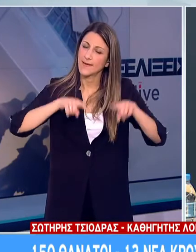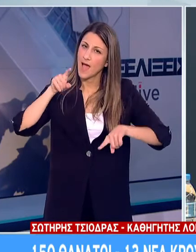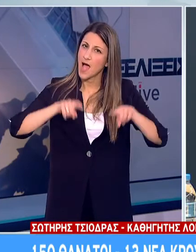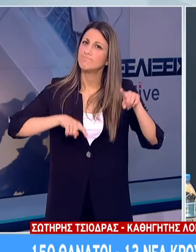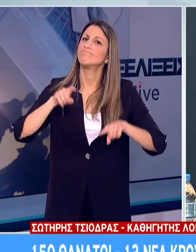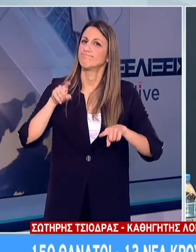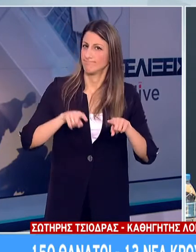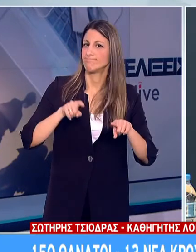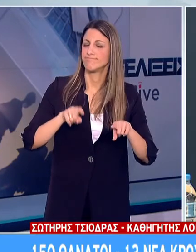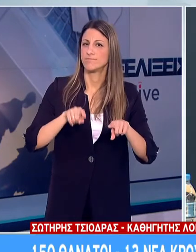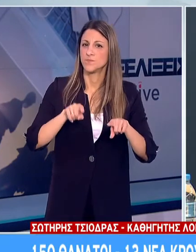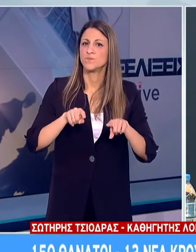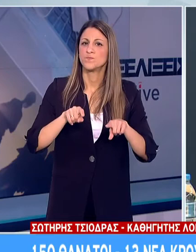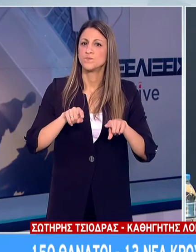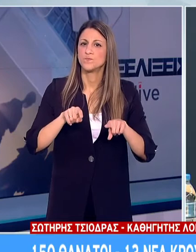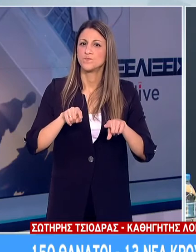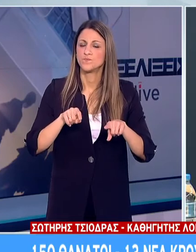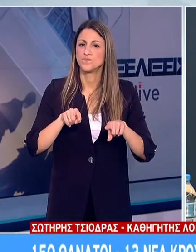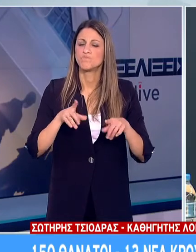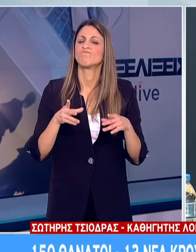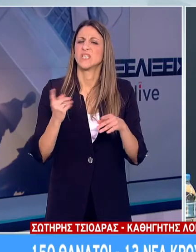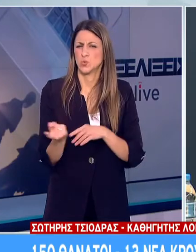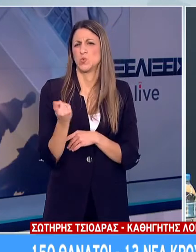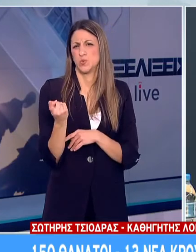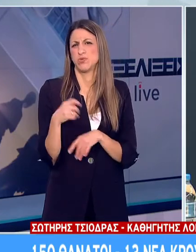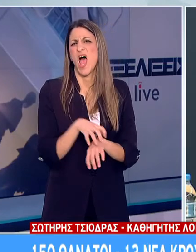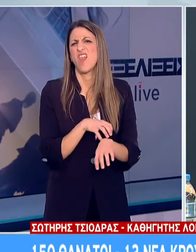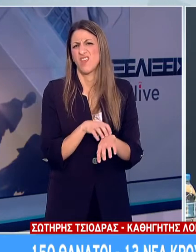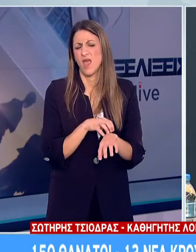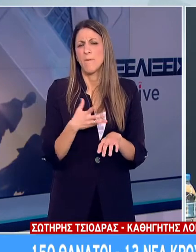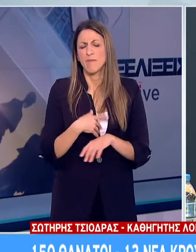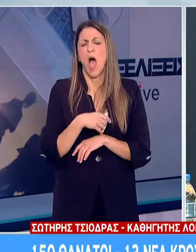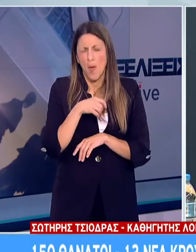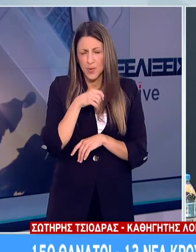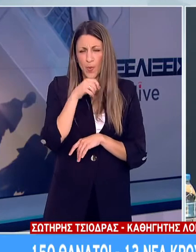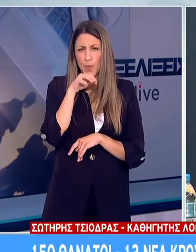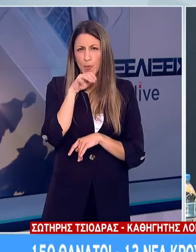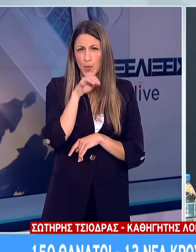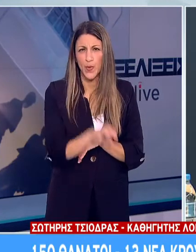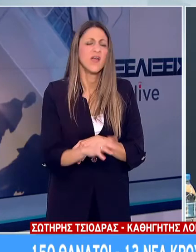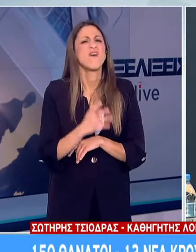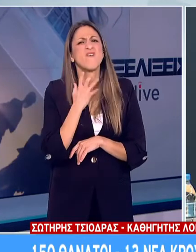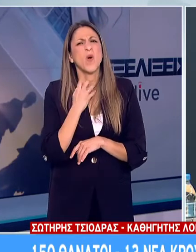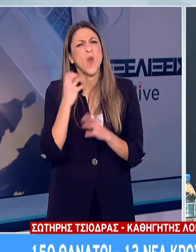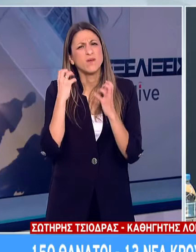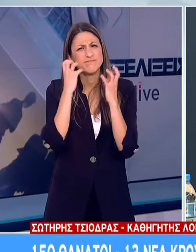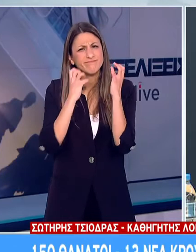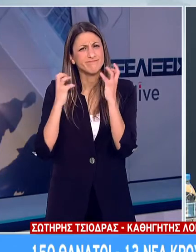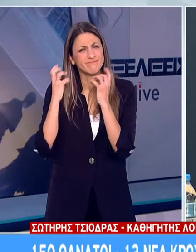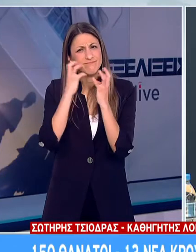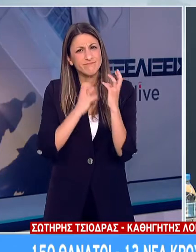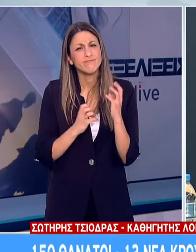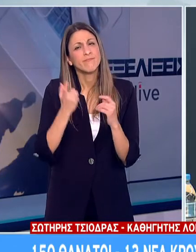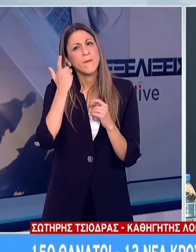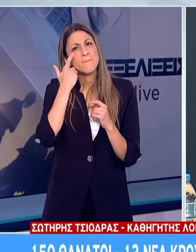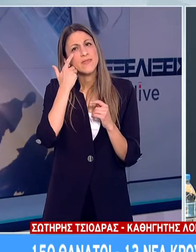ειδικά για τις αλλεργίες όπως το φτάρνισμα και η φαγούρα και τα